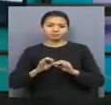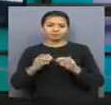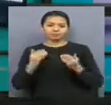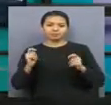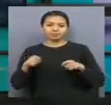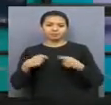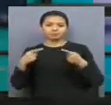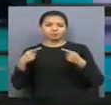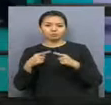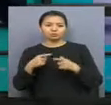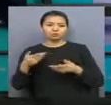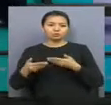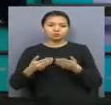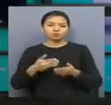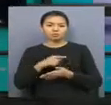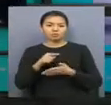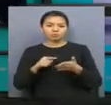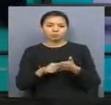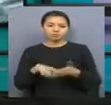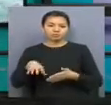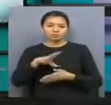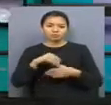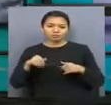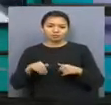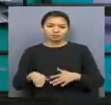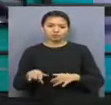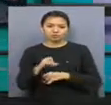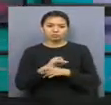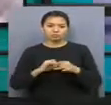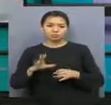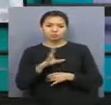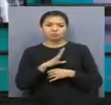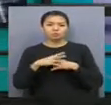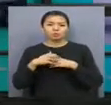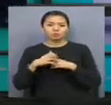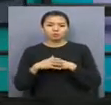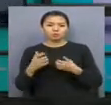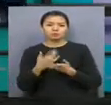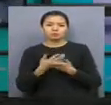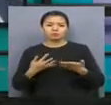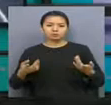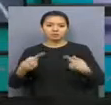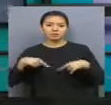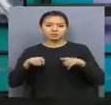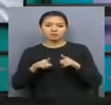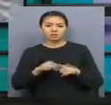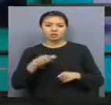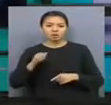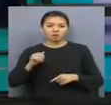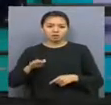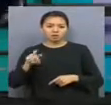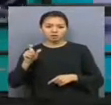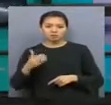Жолдаудан ақты қадамдар мен көтерілген мәселелерді шешу жолдары сын олды. Көкшетаудаға бірнеше мекемелерде Қасым Жомар